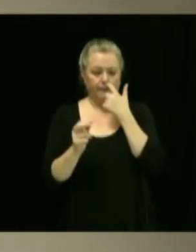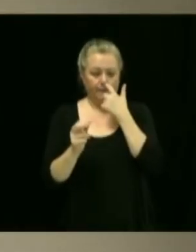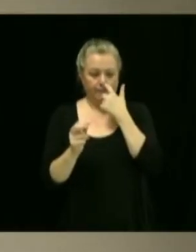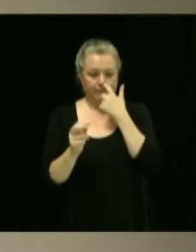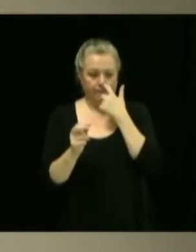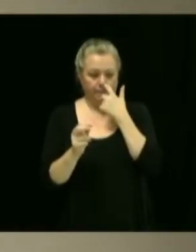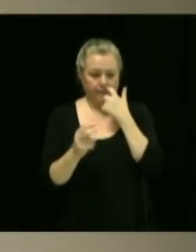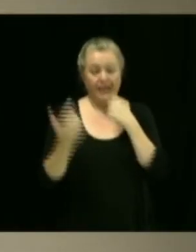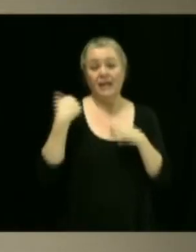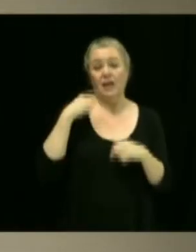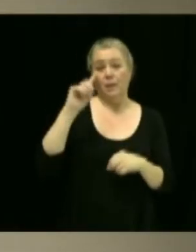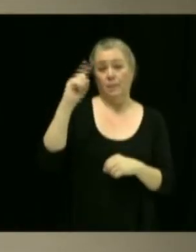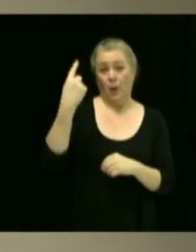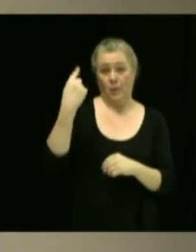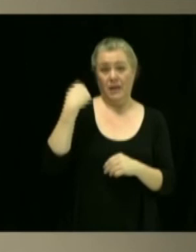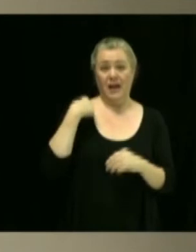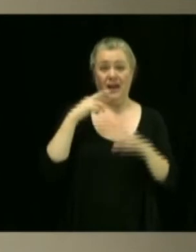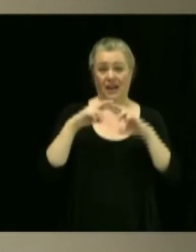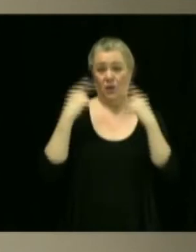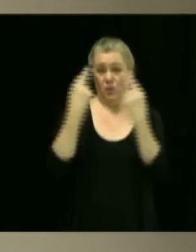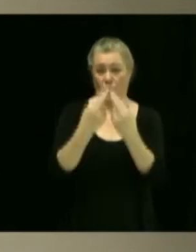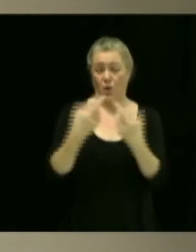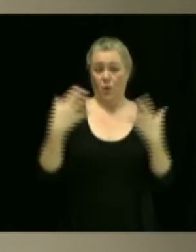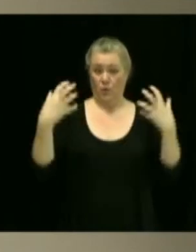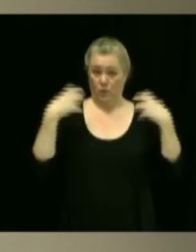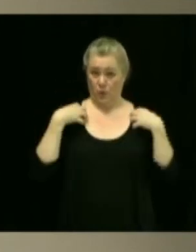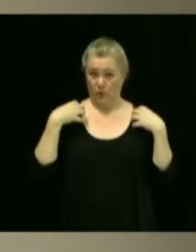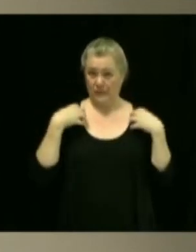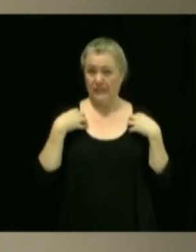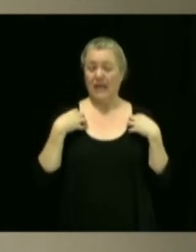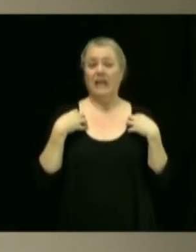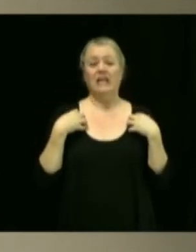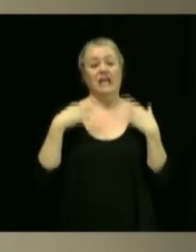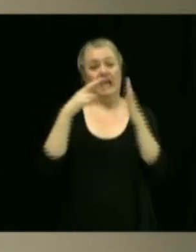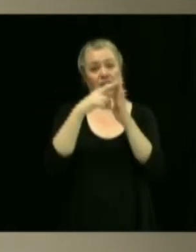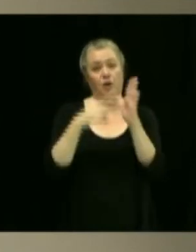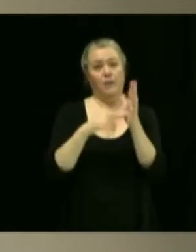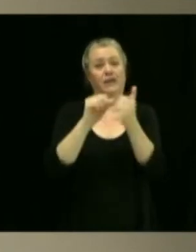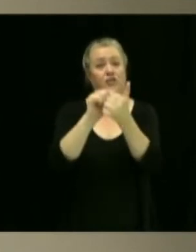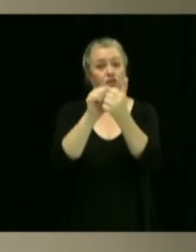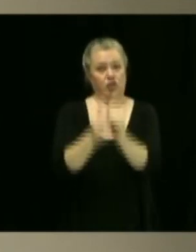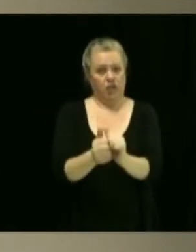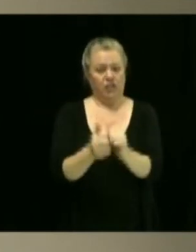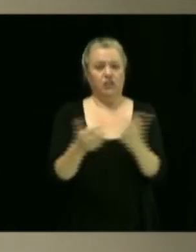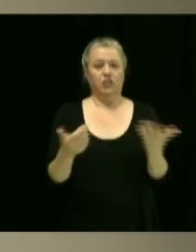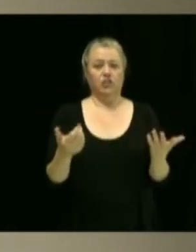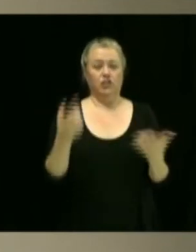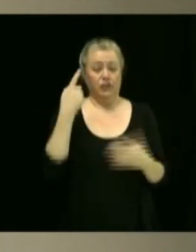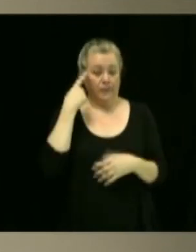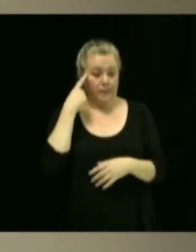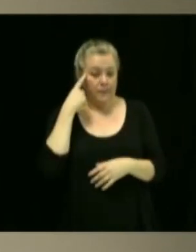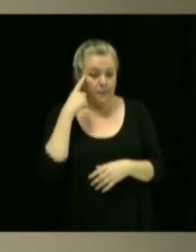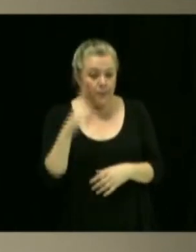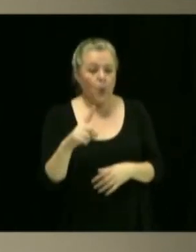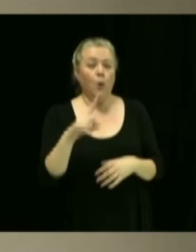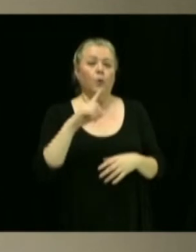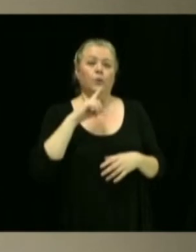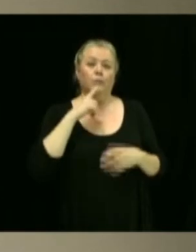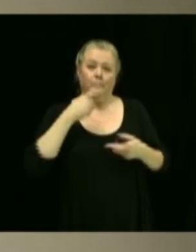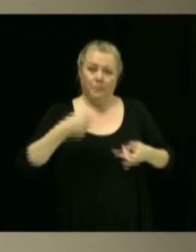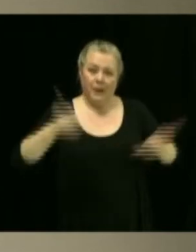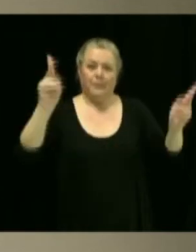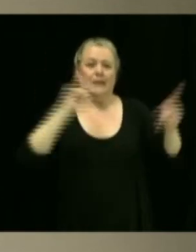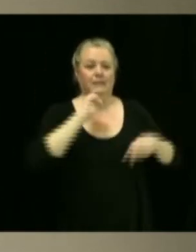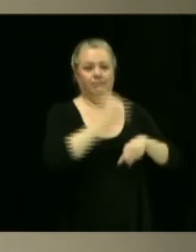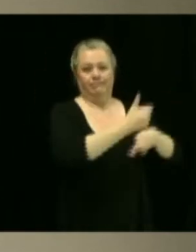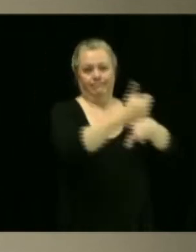la réglementation afin de permettre l'implantation de services de garde sur une grande portion de la ville de Victoriaville. Comme vous le mentionnez, il